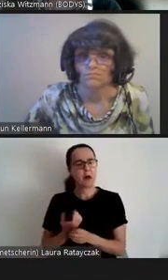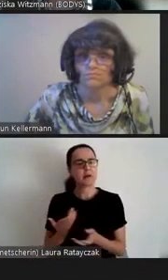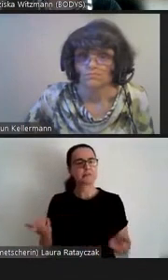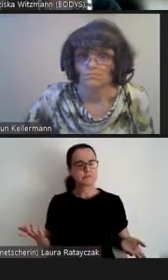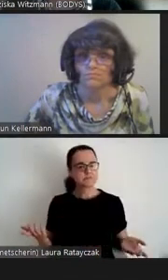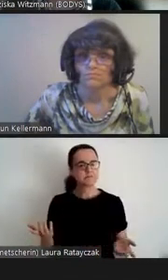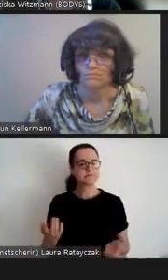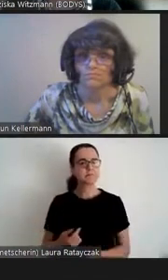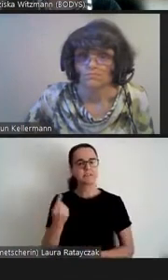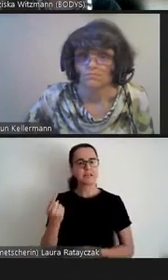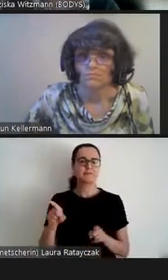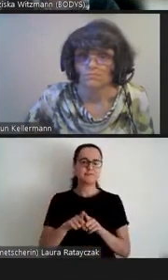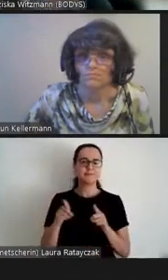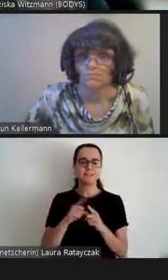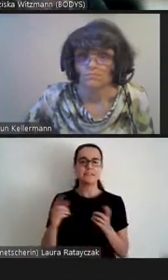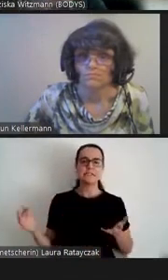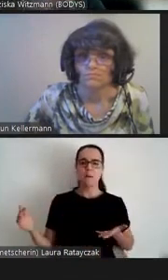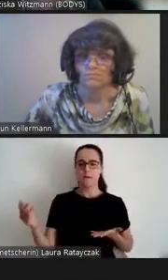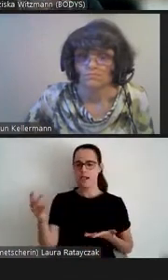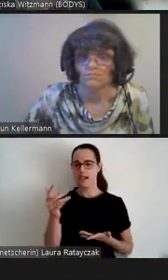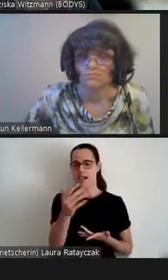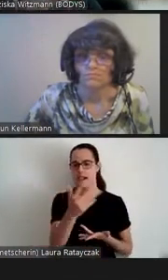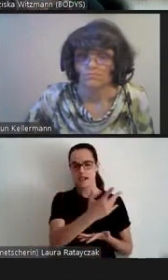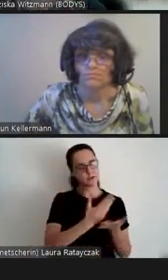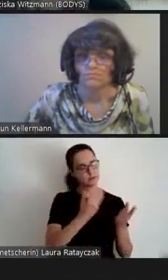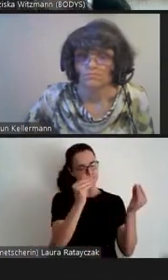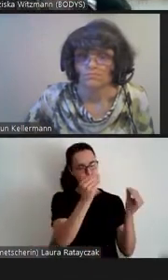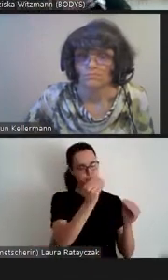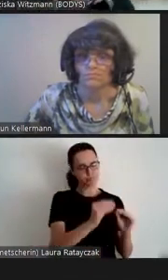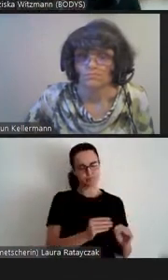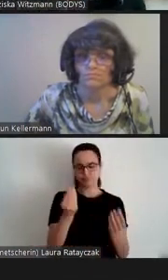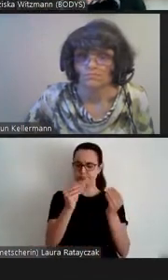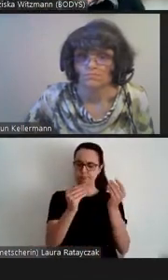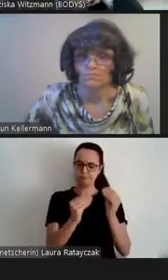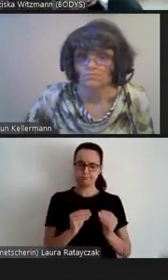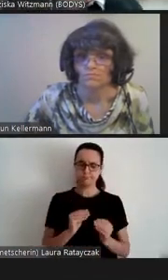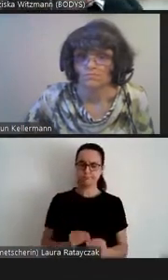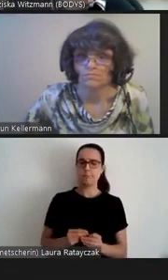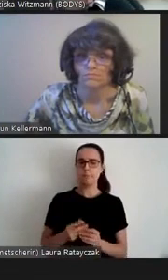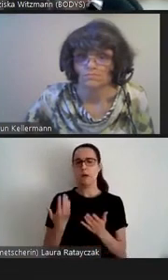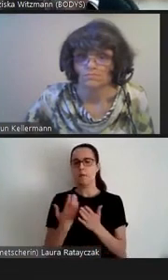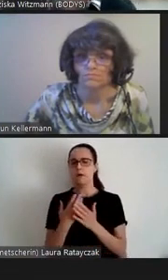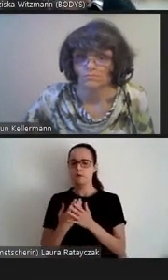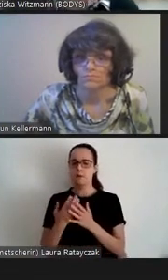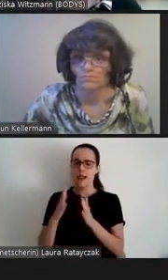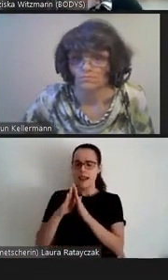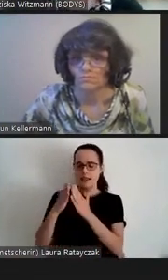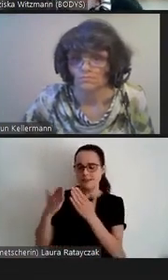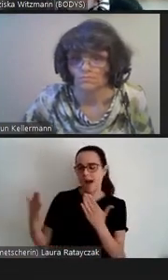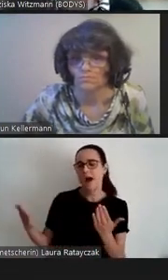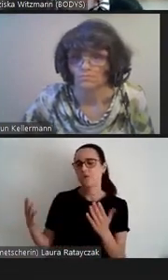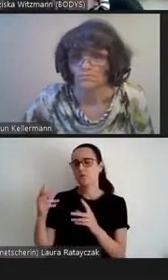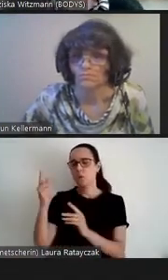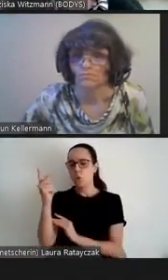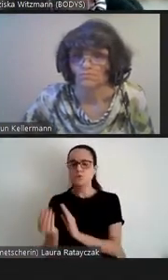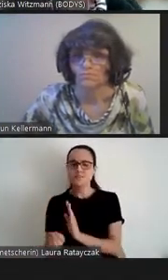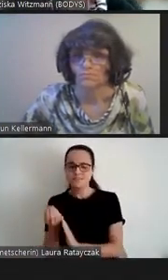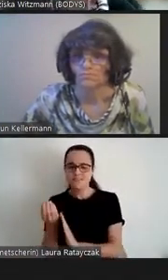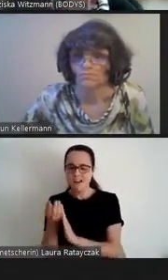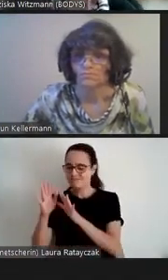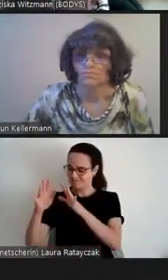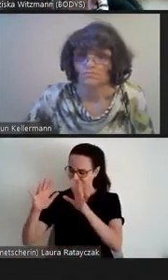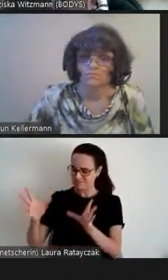Sammlung von Literarischen und anderen Kunstwerken zum Thema Behinderung.